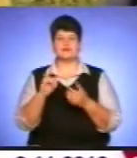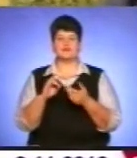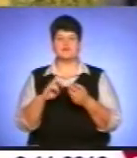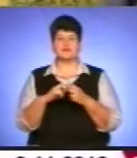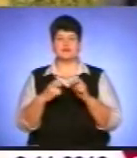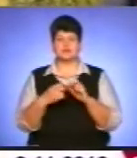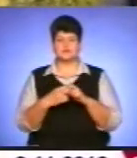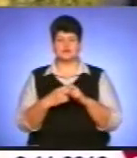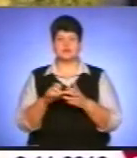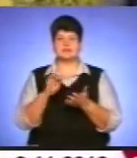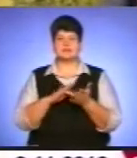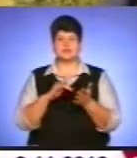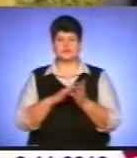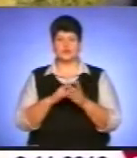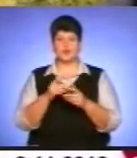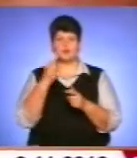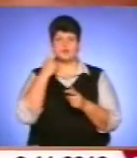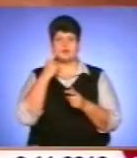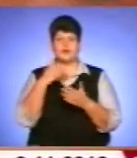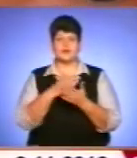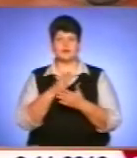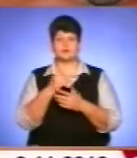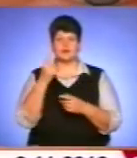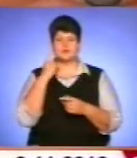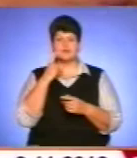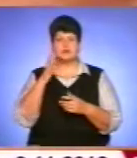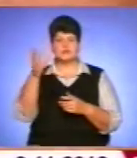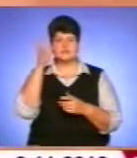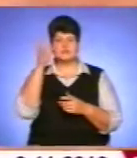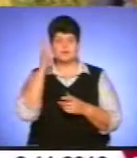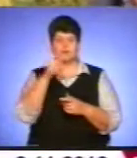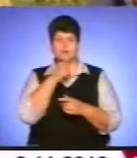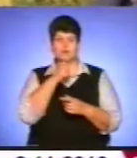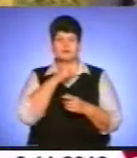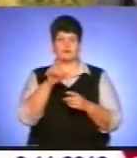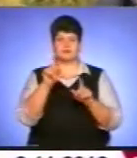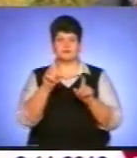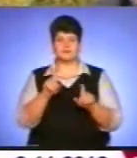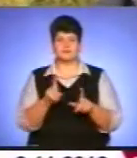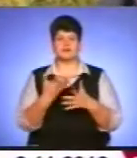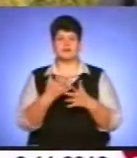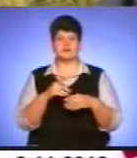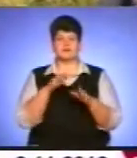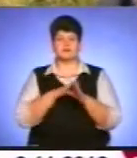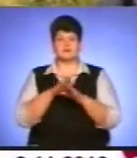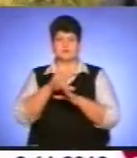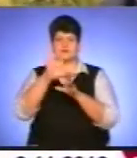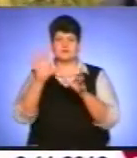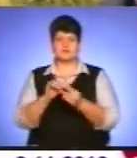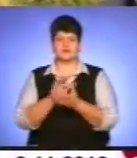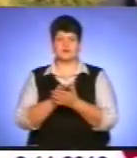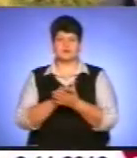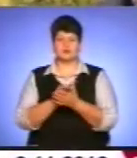оцінювання якості освіти, знайти опцію реєстрації на пробне тестування, виконати всі дії, які там пропонуються, ознайомитися